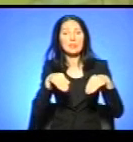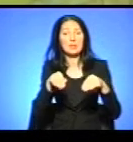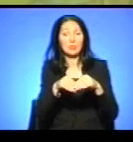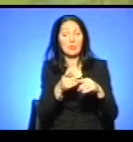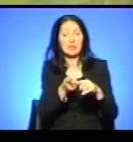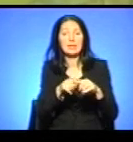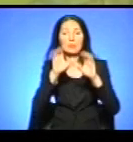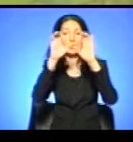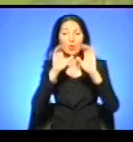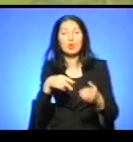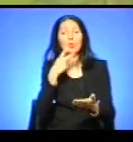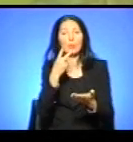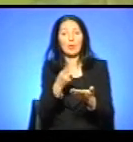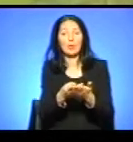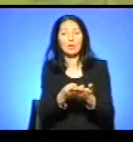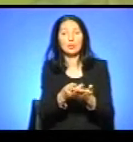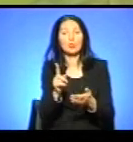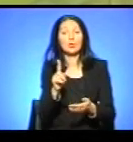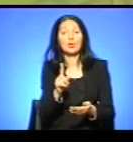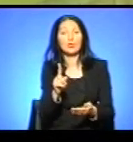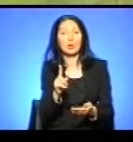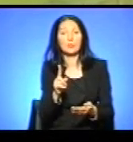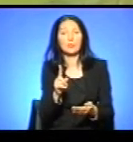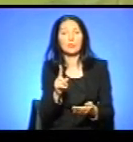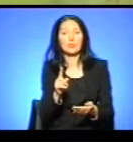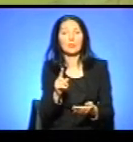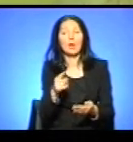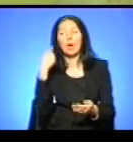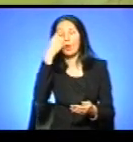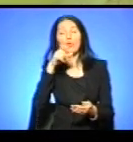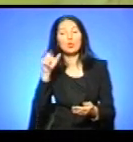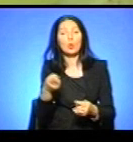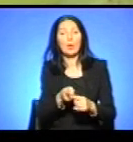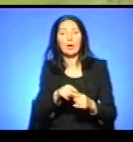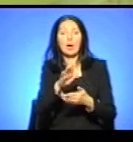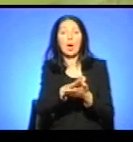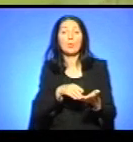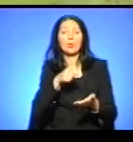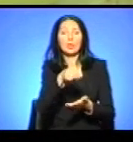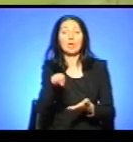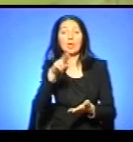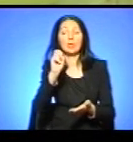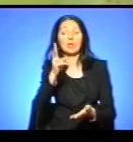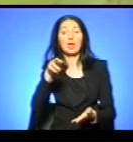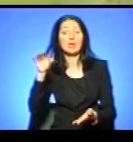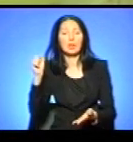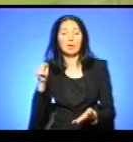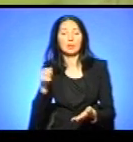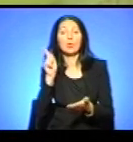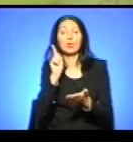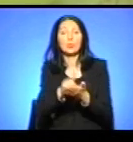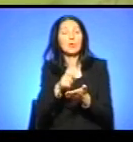цим законом передбачено, що особа, яка подає декларацію, вона повинна навмисно скрити